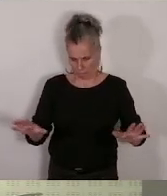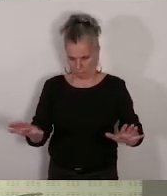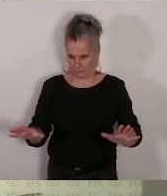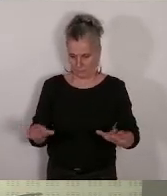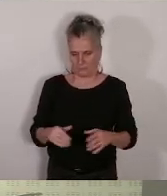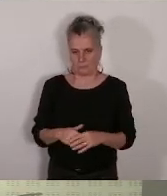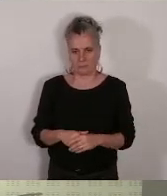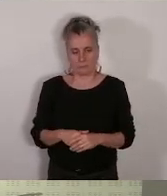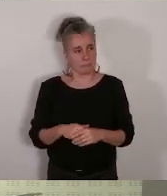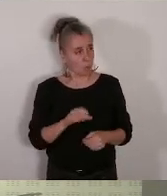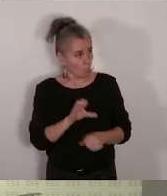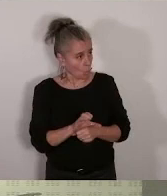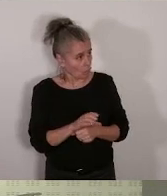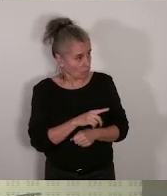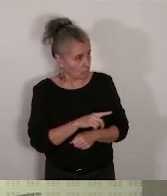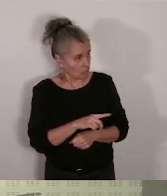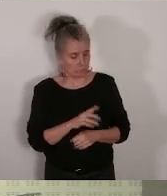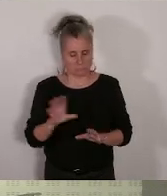Contre.